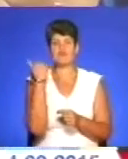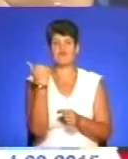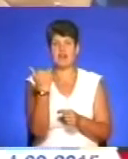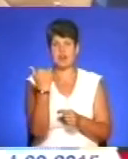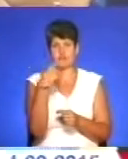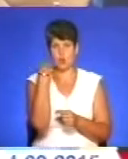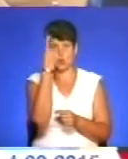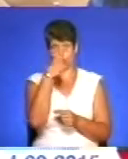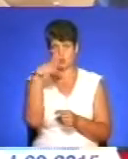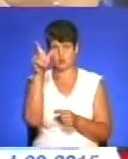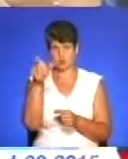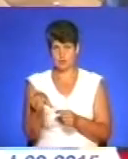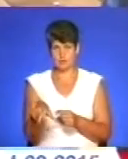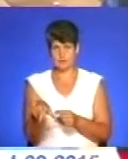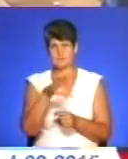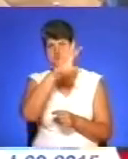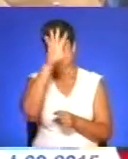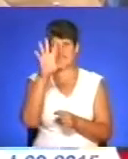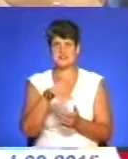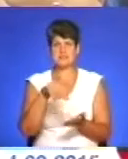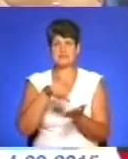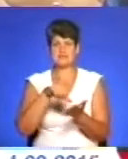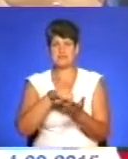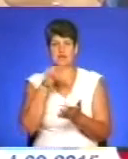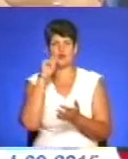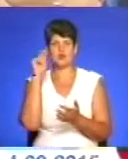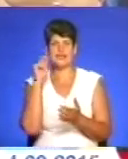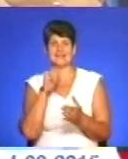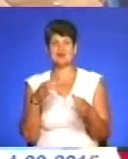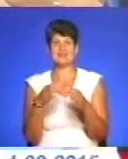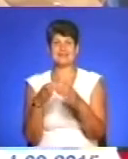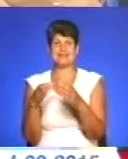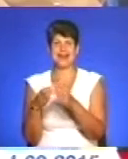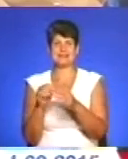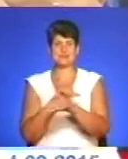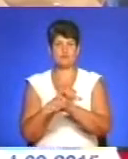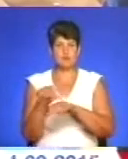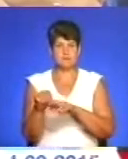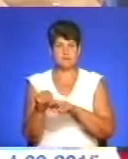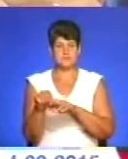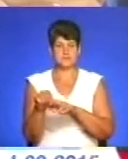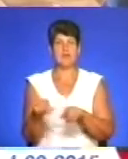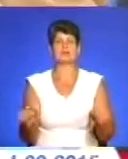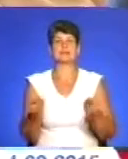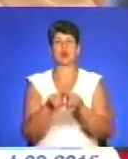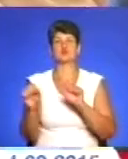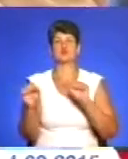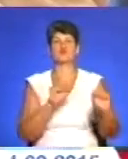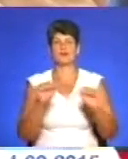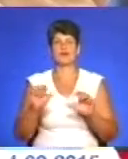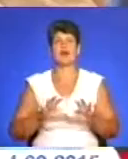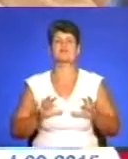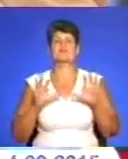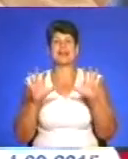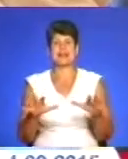особі, всім представникам української діаспори, а також уряду Австралії за те,